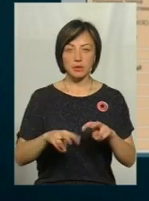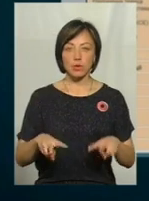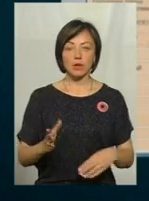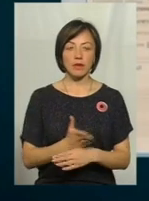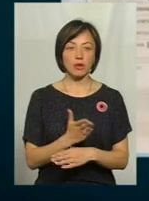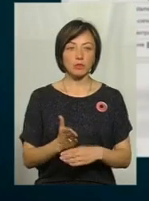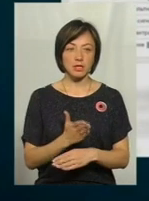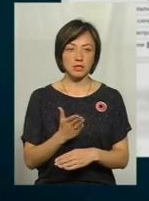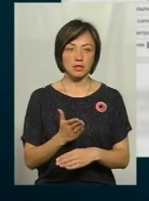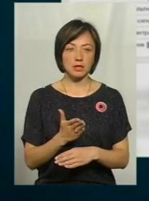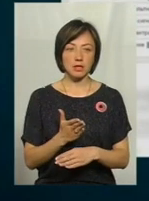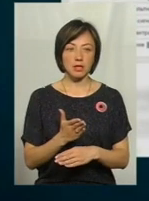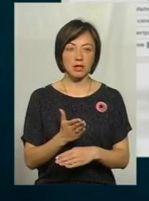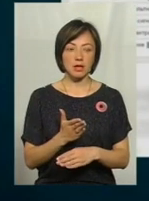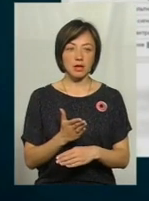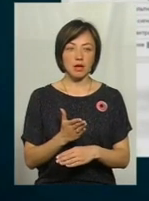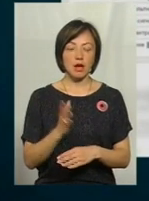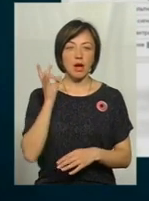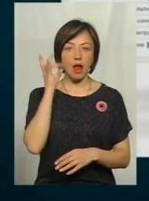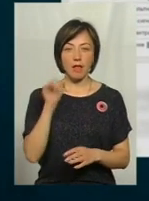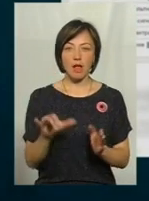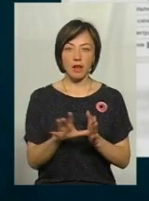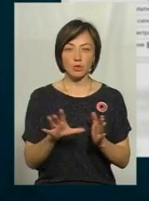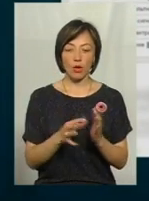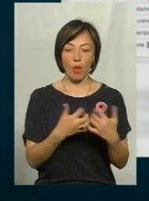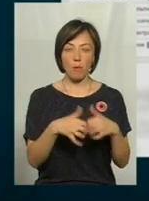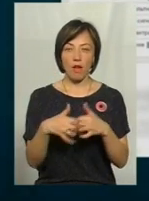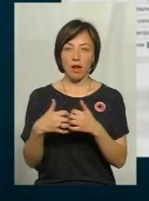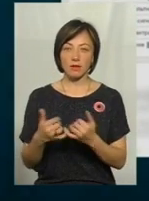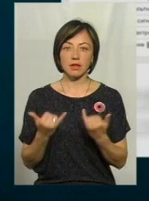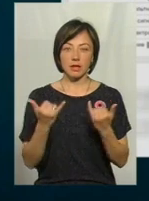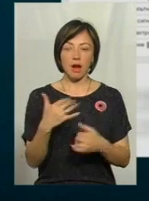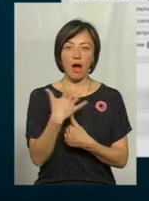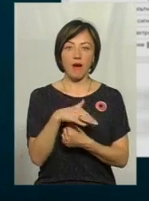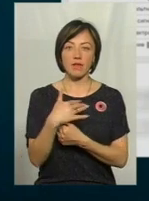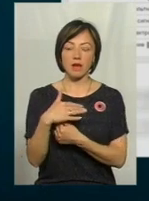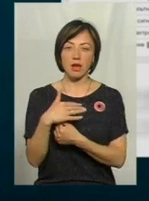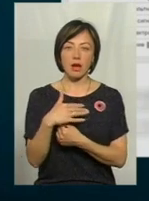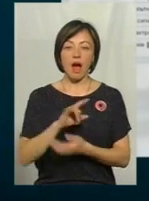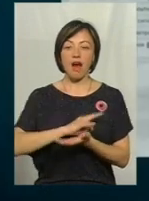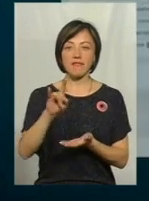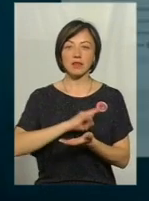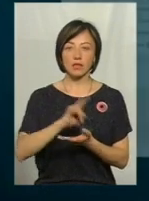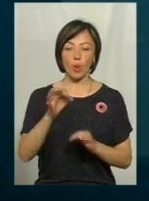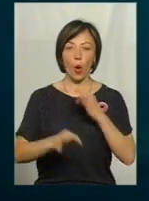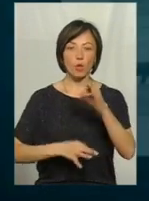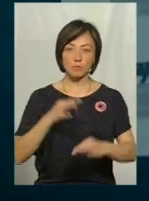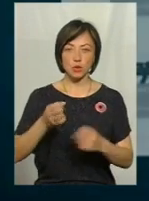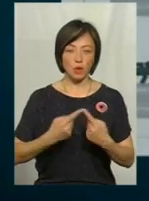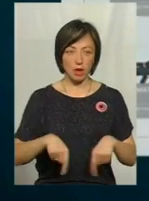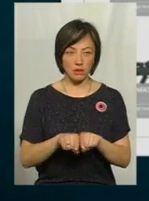виробництві бортового радіоелектронного обладнання для авіаційної та аерокосмічної галузей.